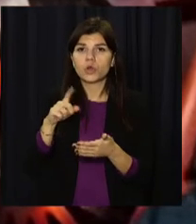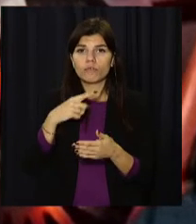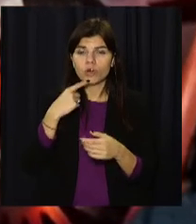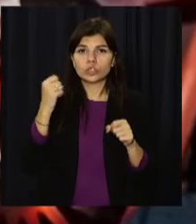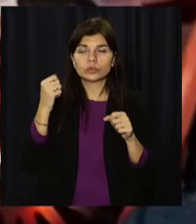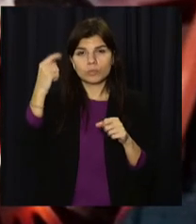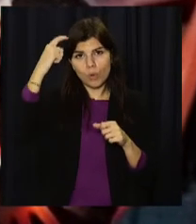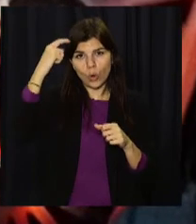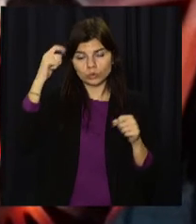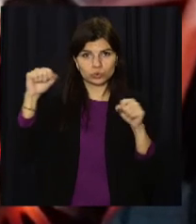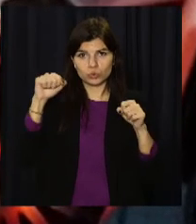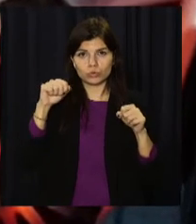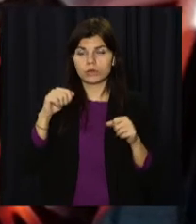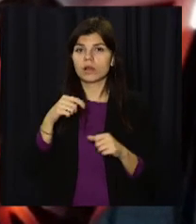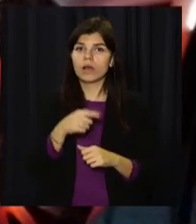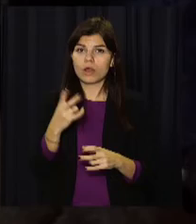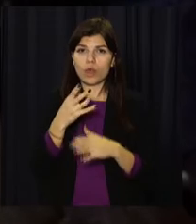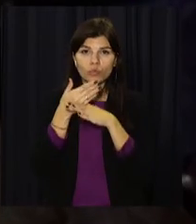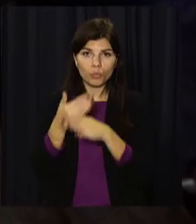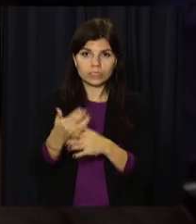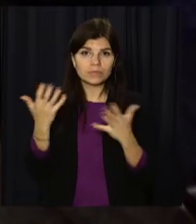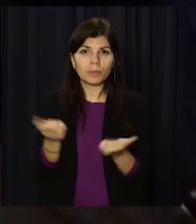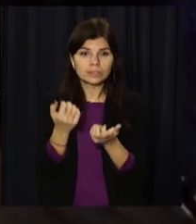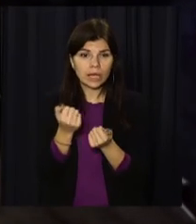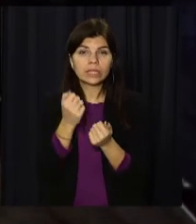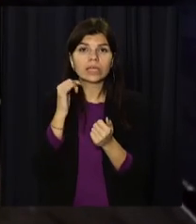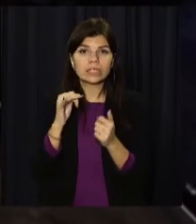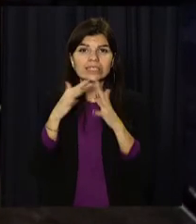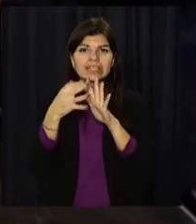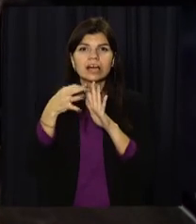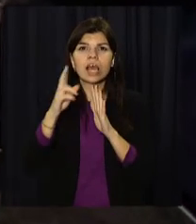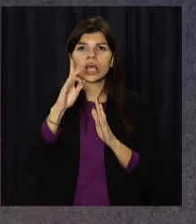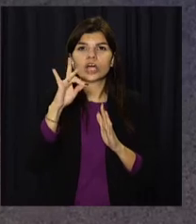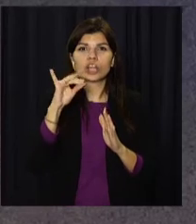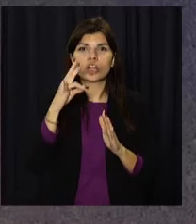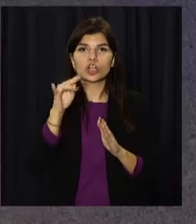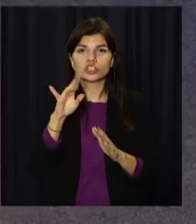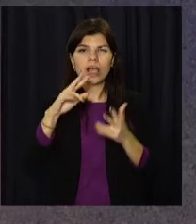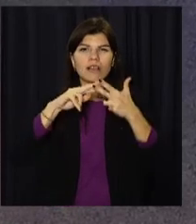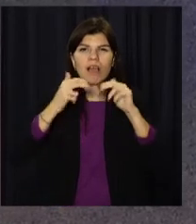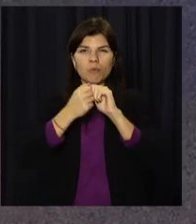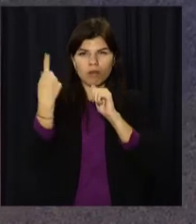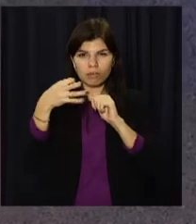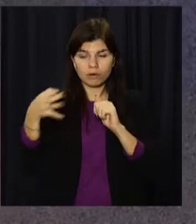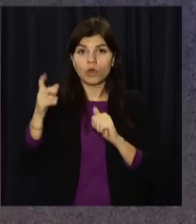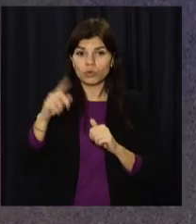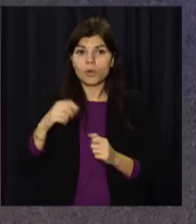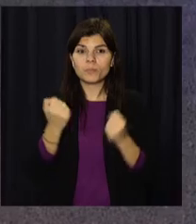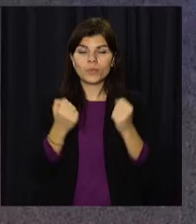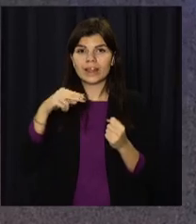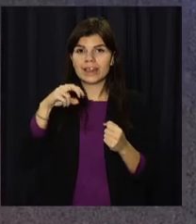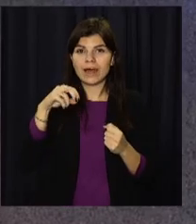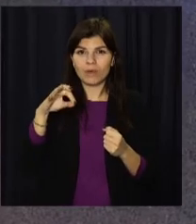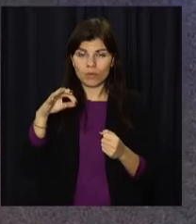струс головного мозку. Знадобилася допомога рятувальників і в селищі Кринички Кам'янського району. Водій Деолано